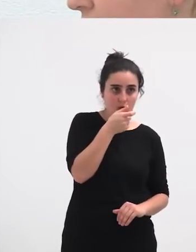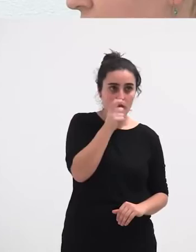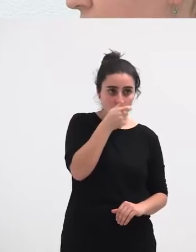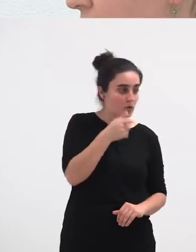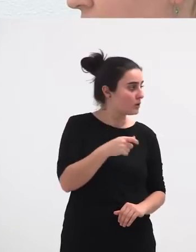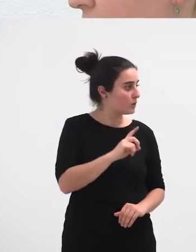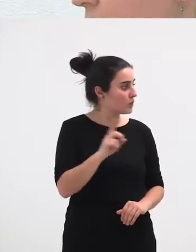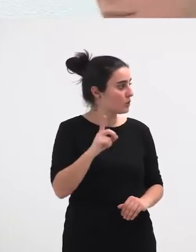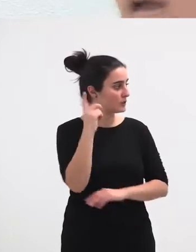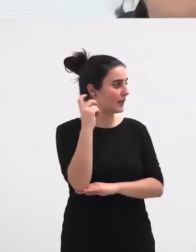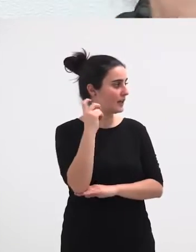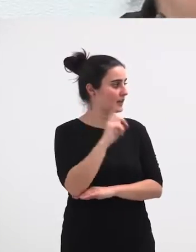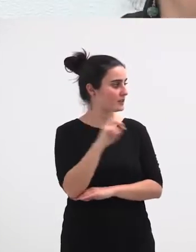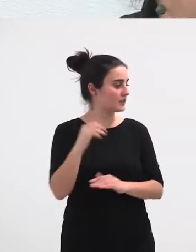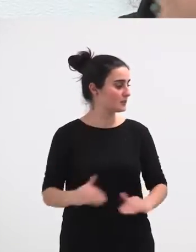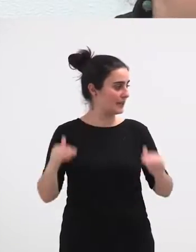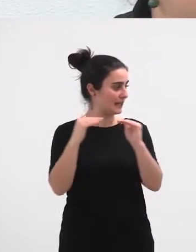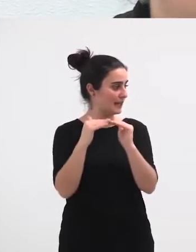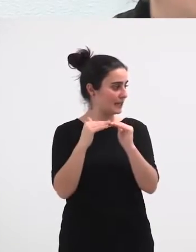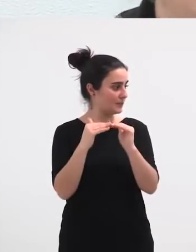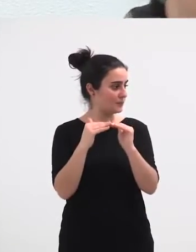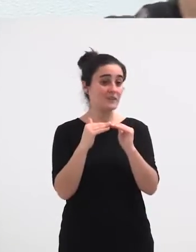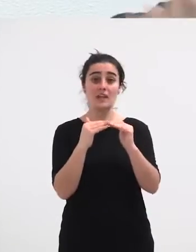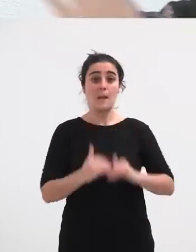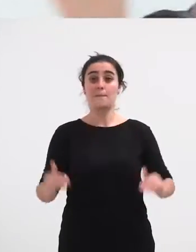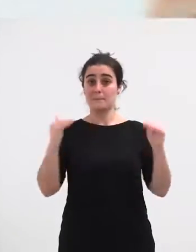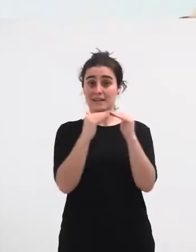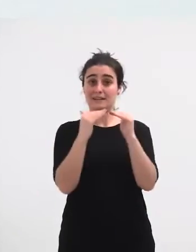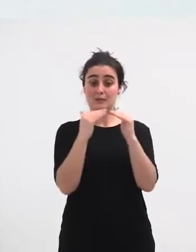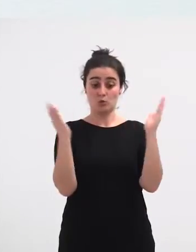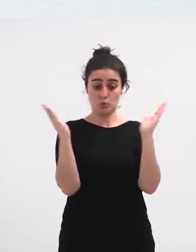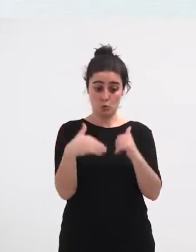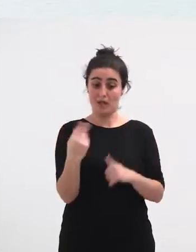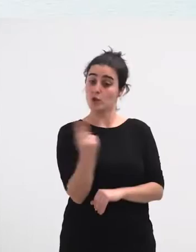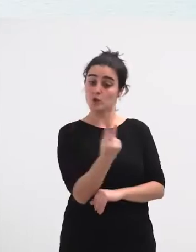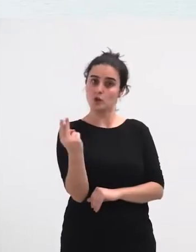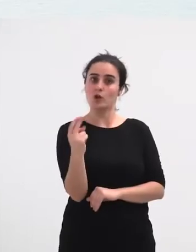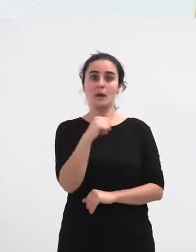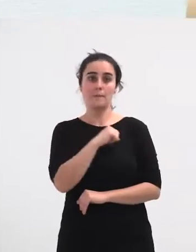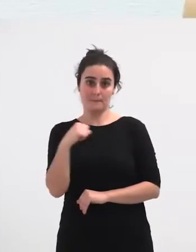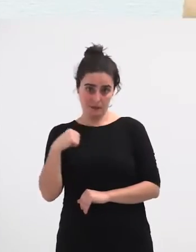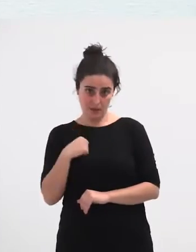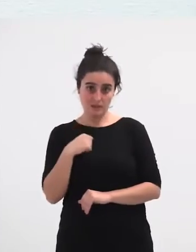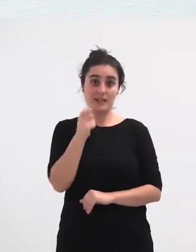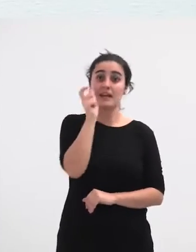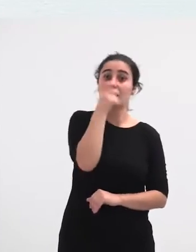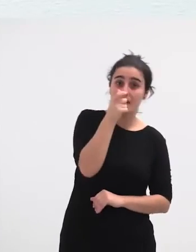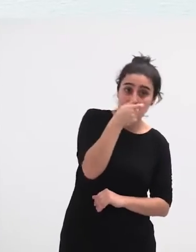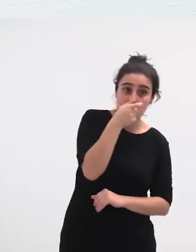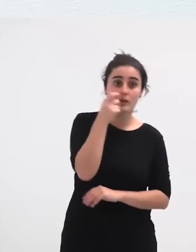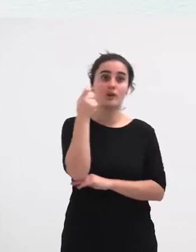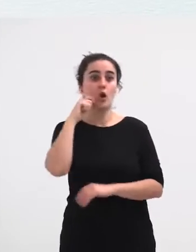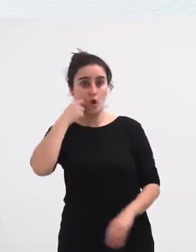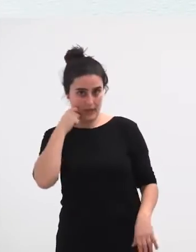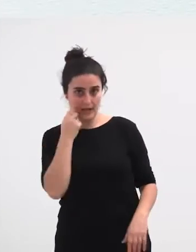Parekideak Ah Bai Parekideak Ez diren Bi Alardeak Privatizatuta Dau De Bai Irunen Eta Bai Ondarri